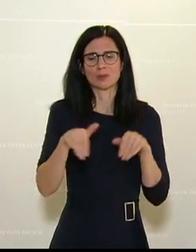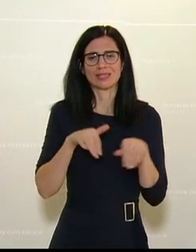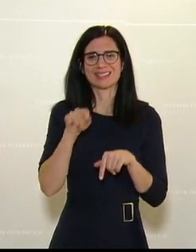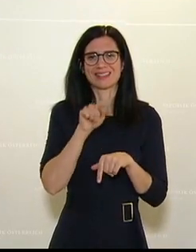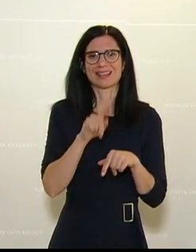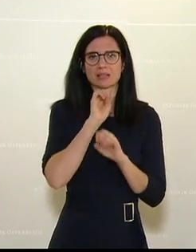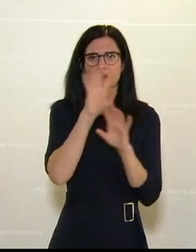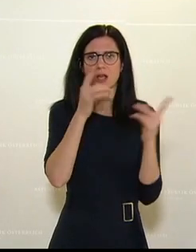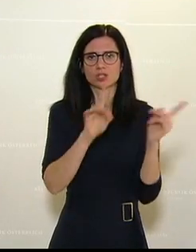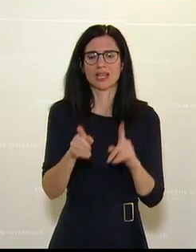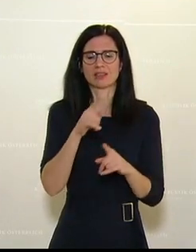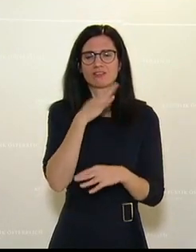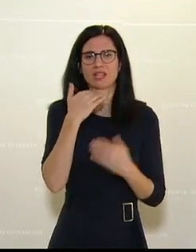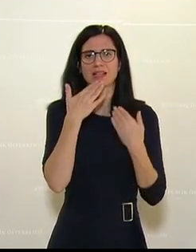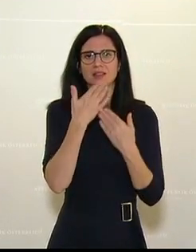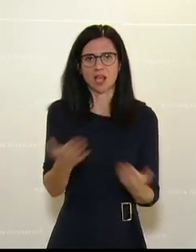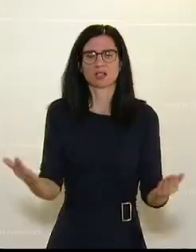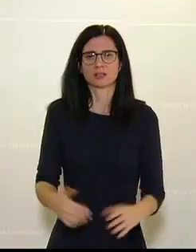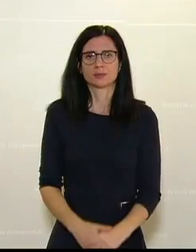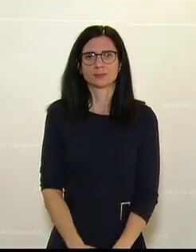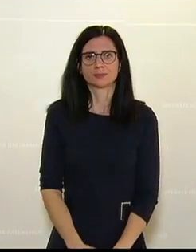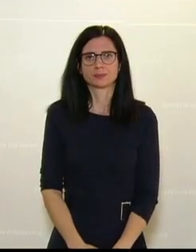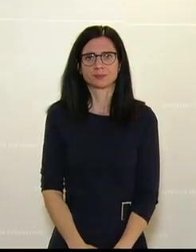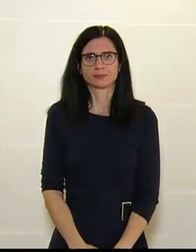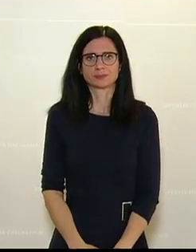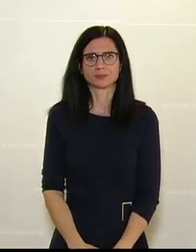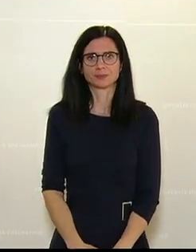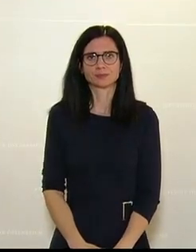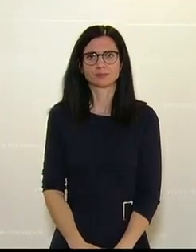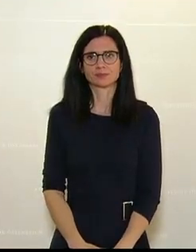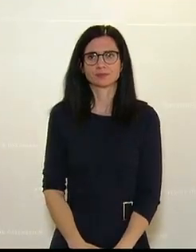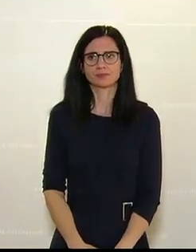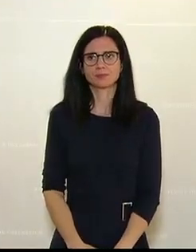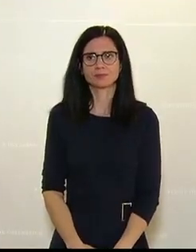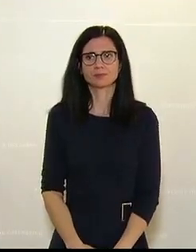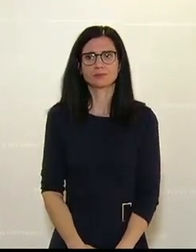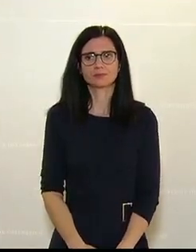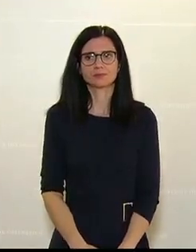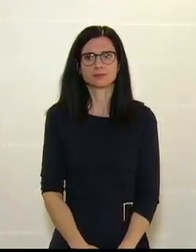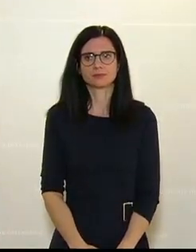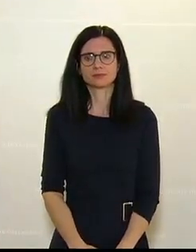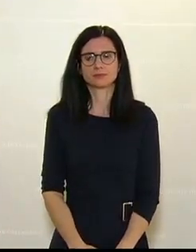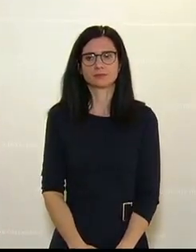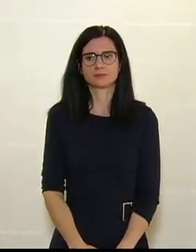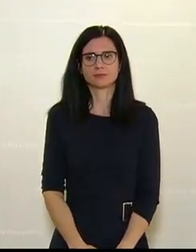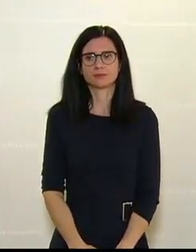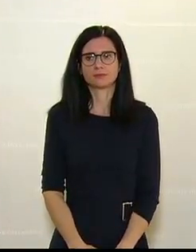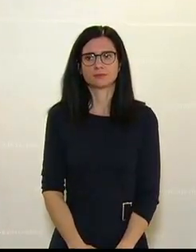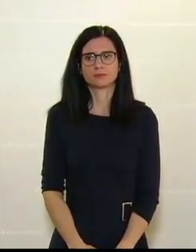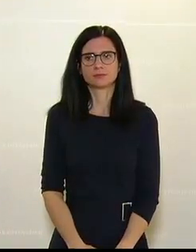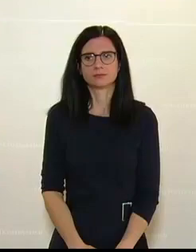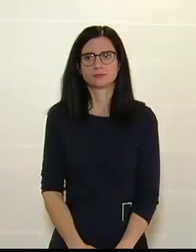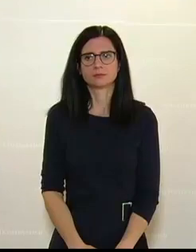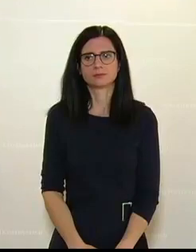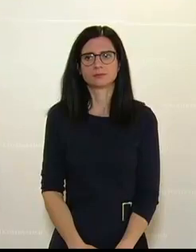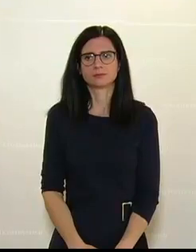stellen Sie auch das klar. Ich bedanke mich. Wichtige Zielgruppen seien etwa bei den Corona-Hilfen vergessen worden, etwa die Privatvermieter